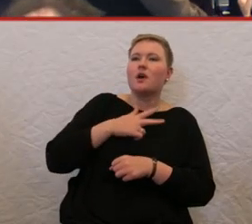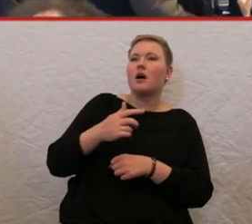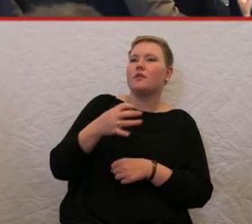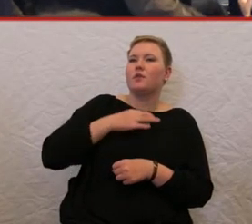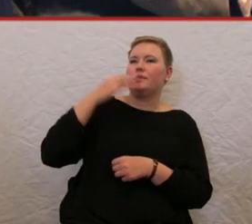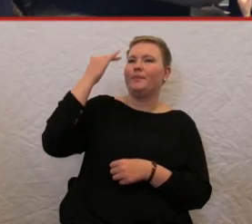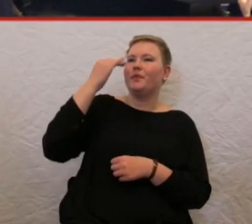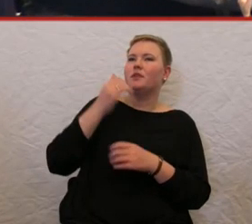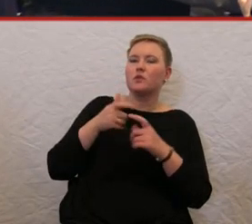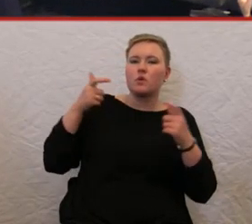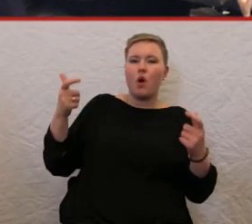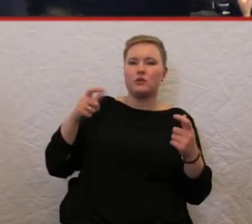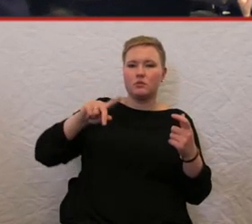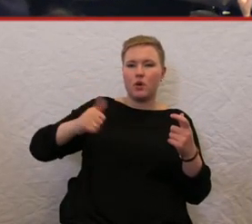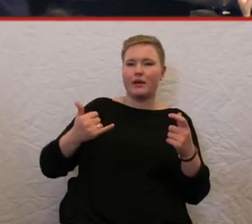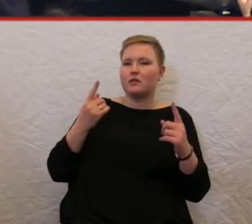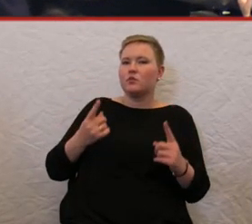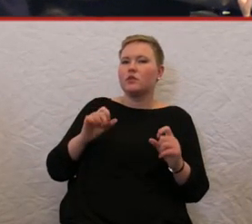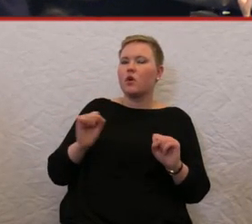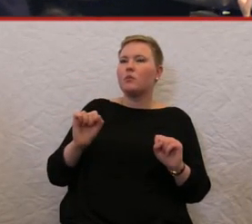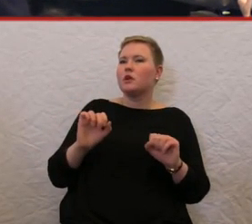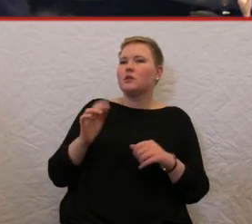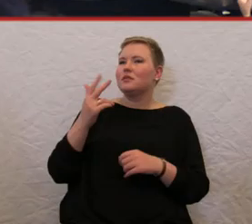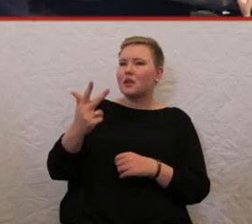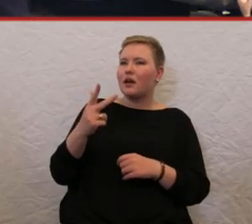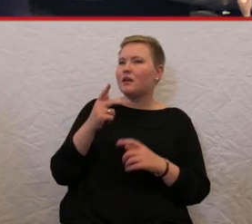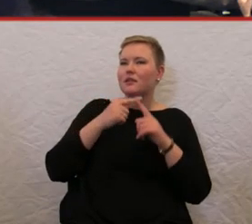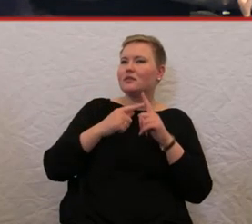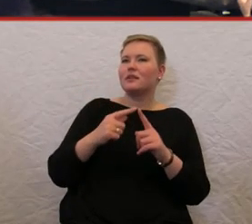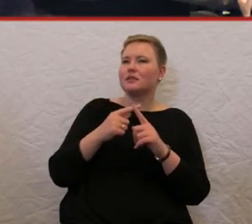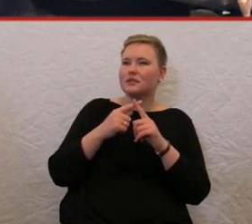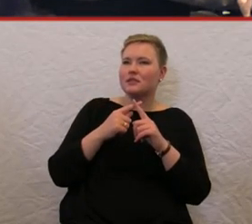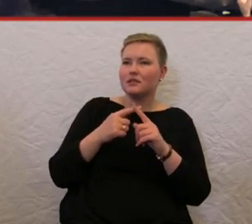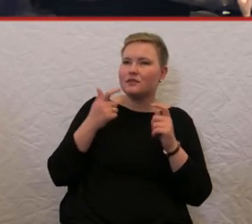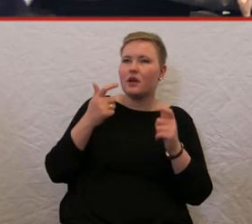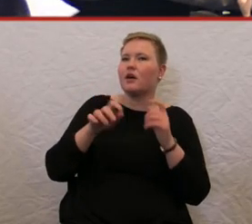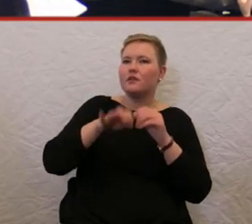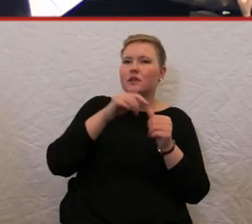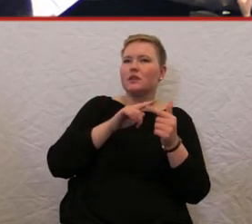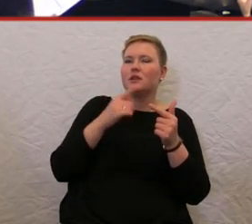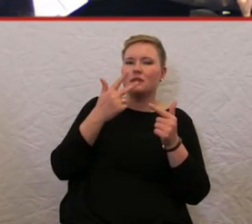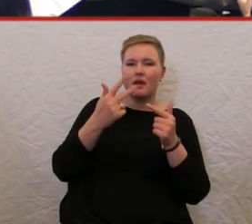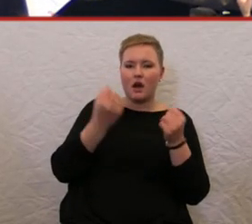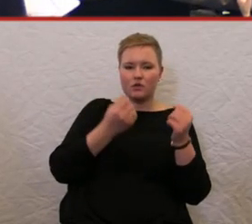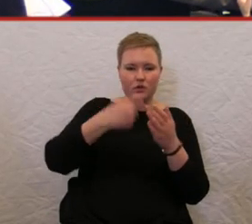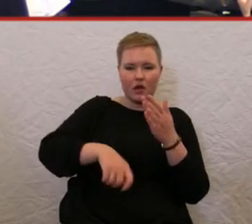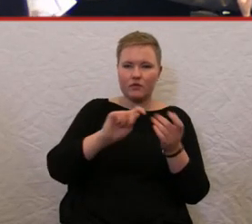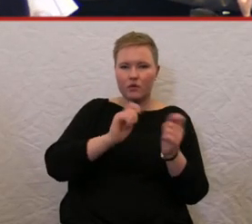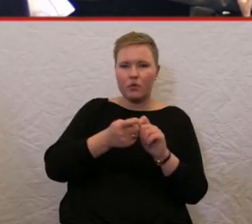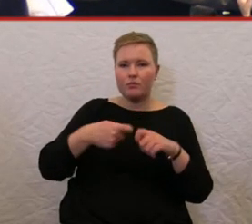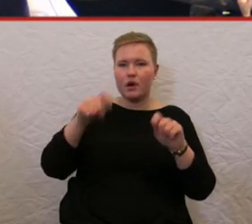großes Projekt sein muss. Einfach drei Taxifahrer finden, drei Autos kaufen, umbauen, fertig. Also, was ist da